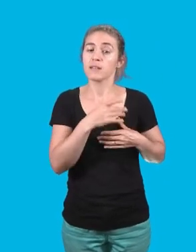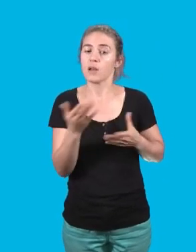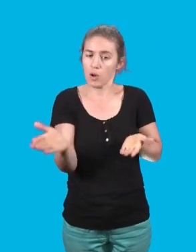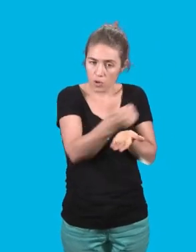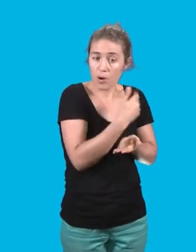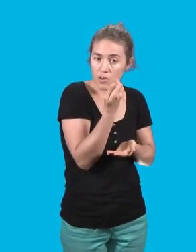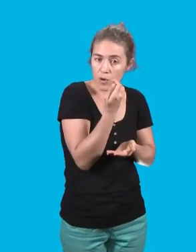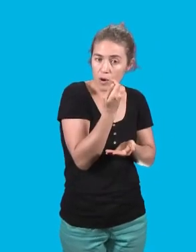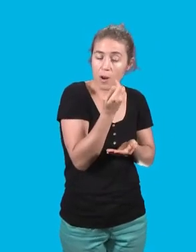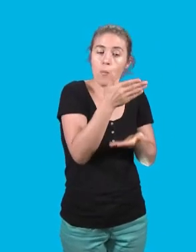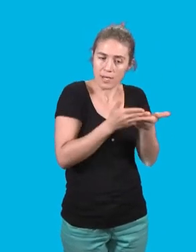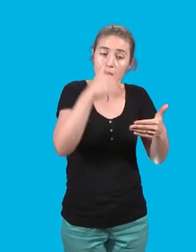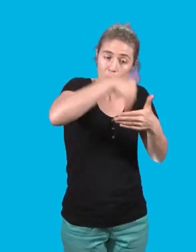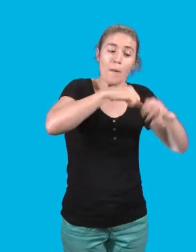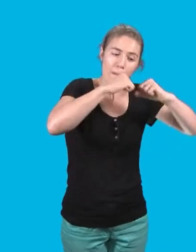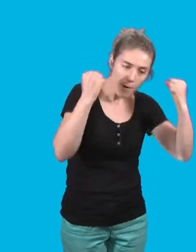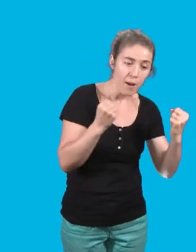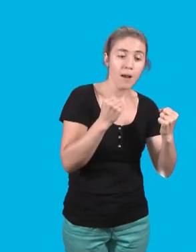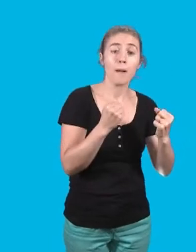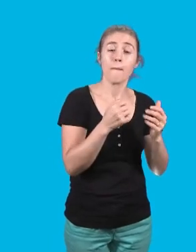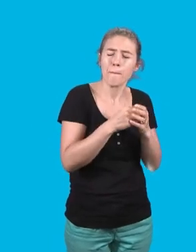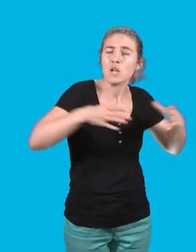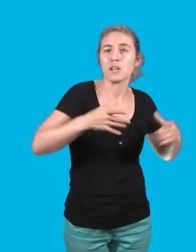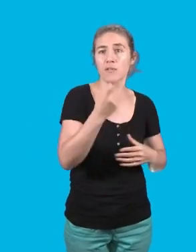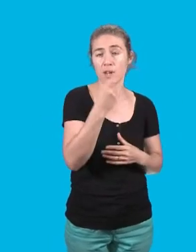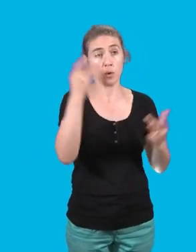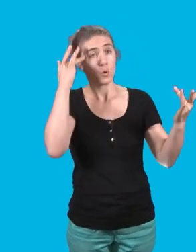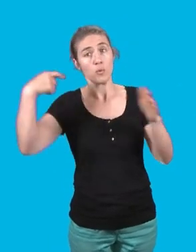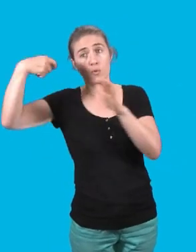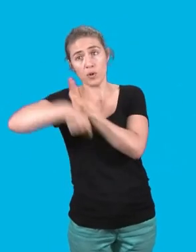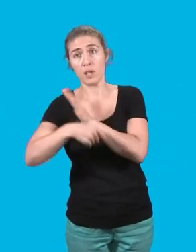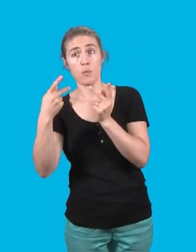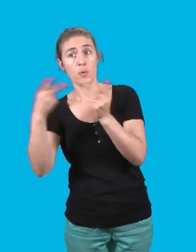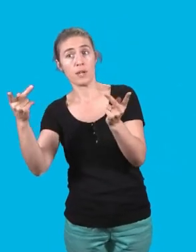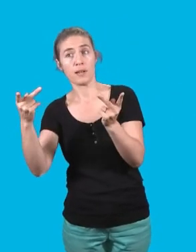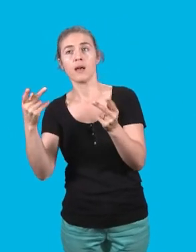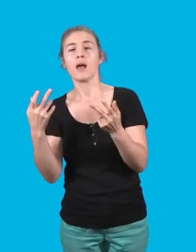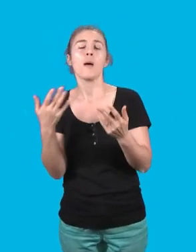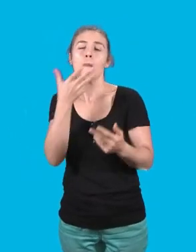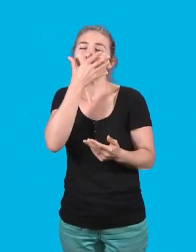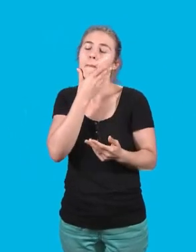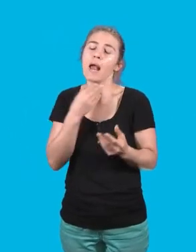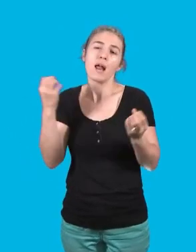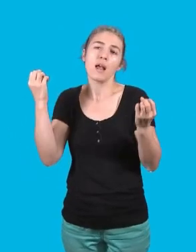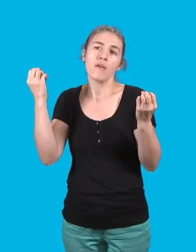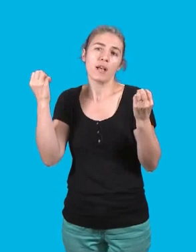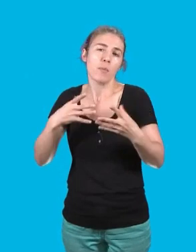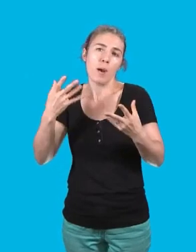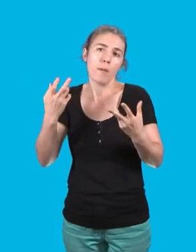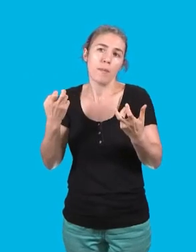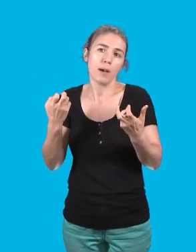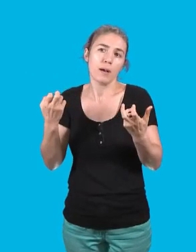majorité qui concerne la culture subventionnée, publique, notre bel événement d'excellence que nous